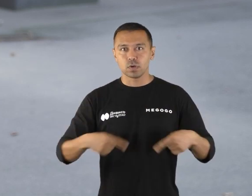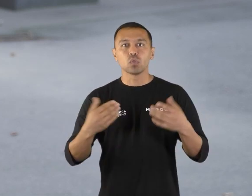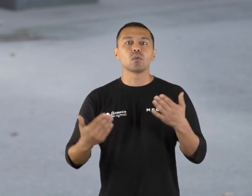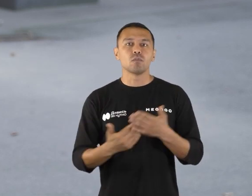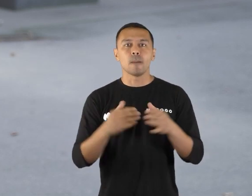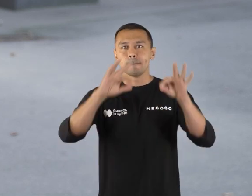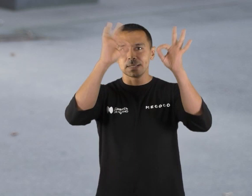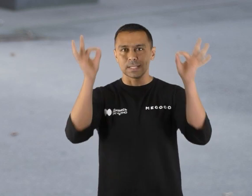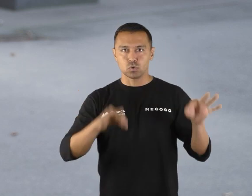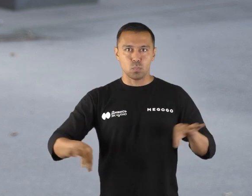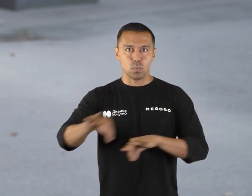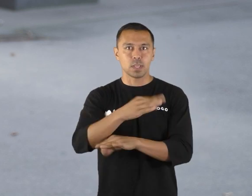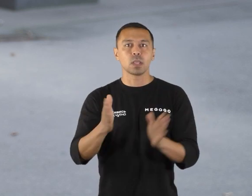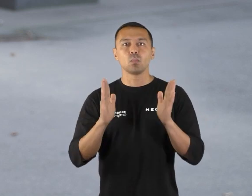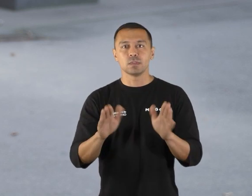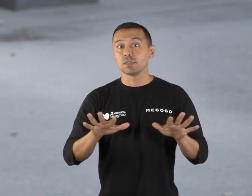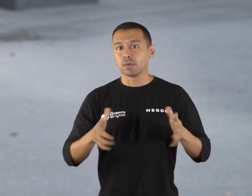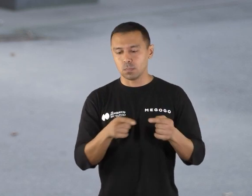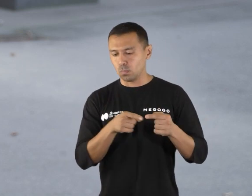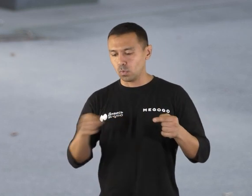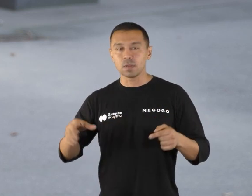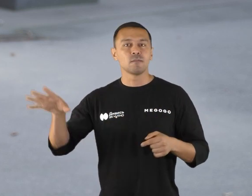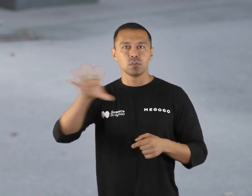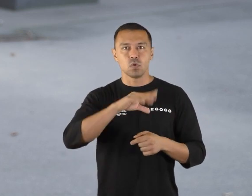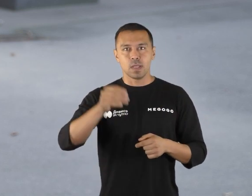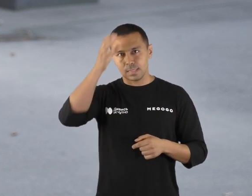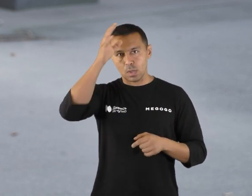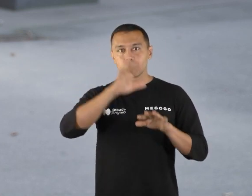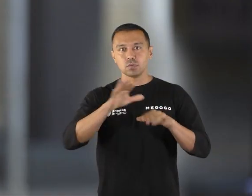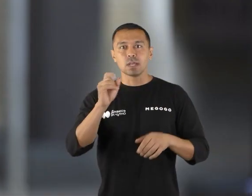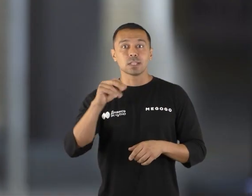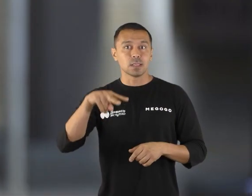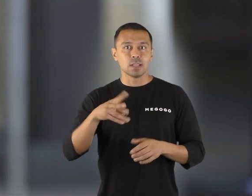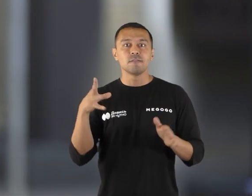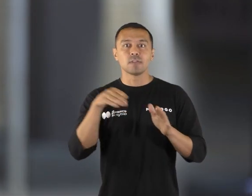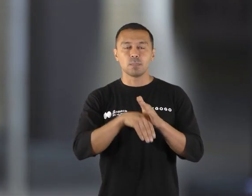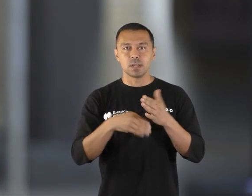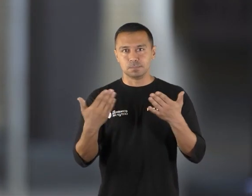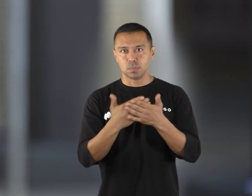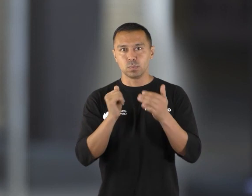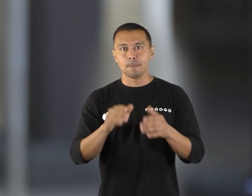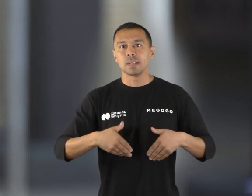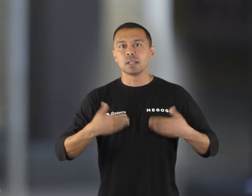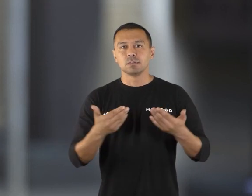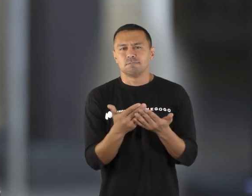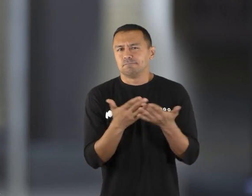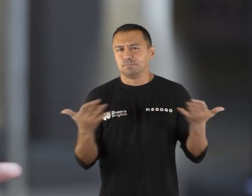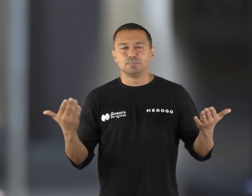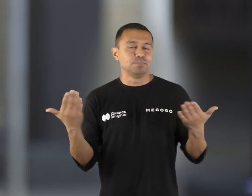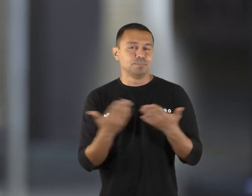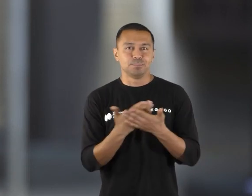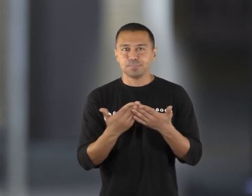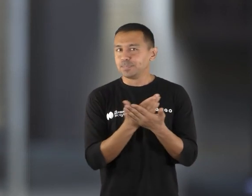нового мистецького проєкту, який буде проходити протягом всього неосвітнього арсеналу. В рамках кінозали буде представлена широка добірка